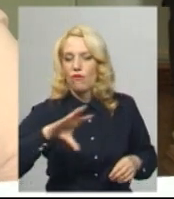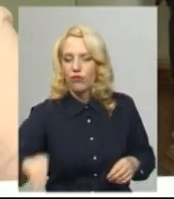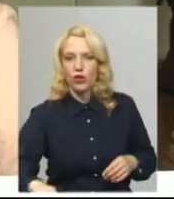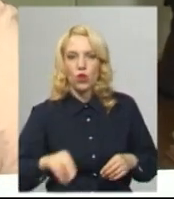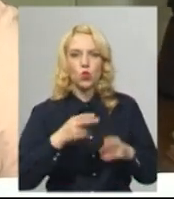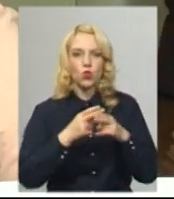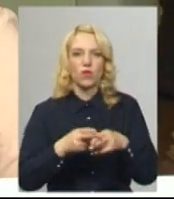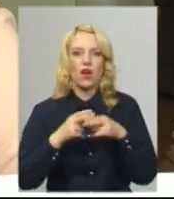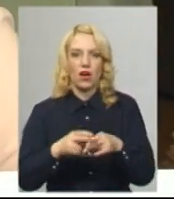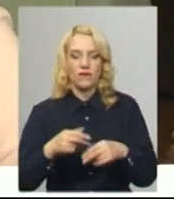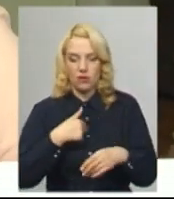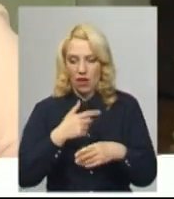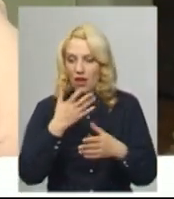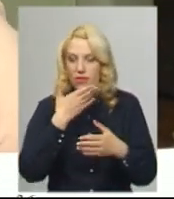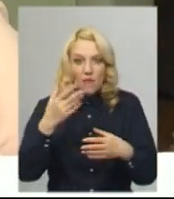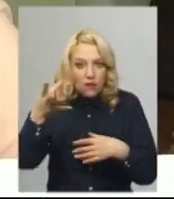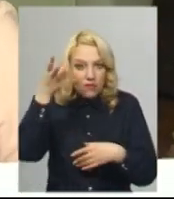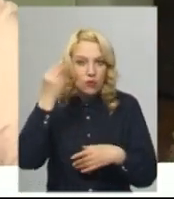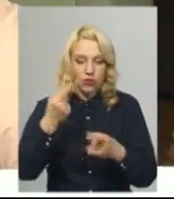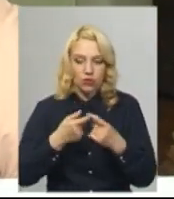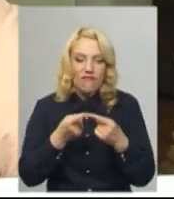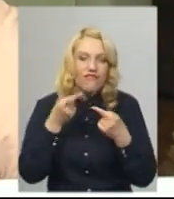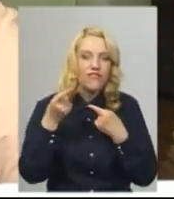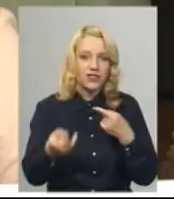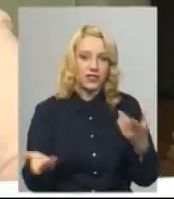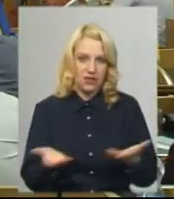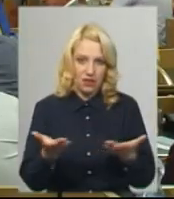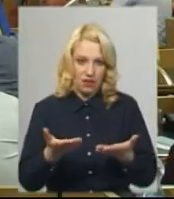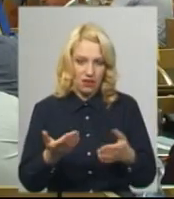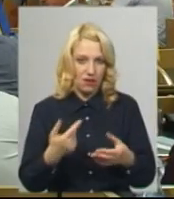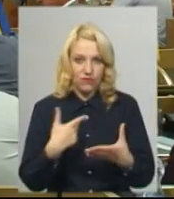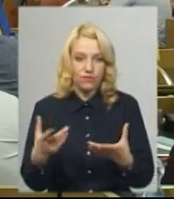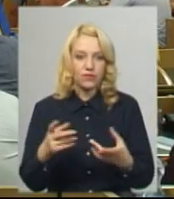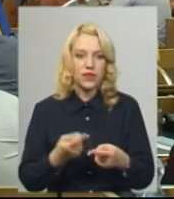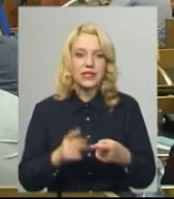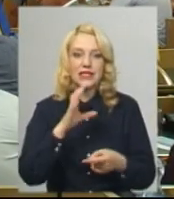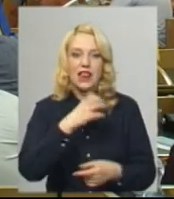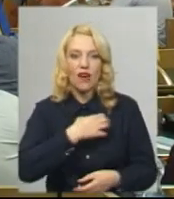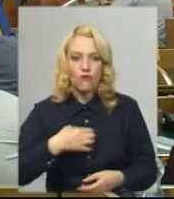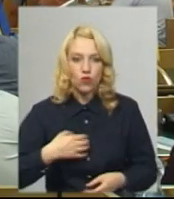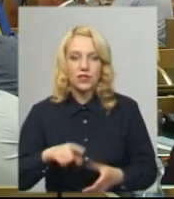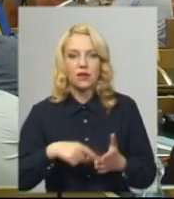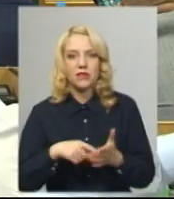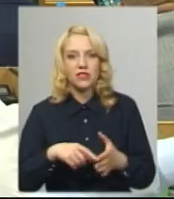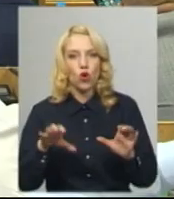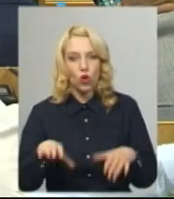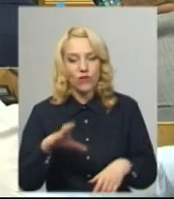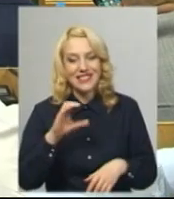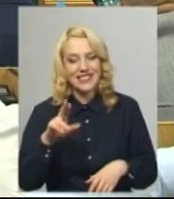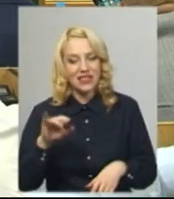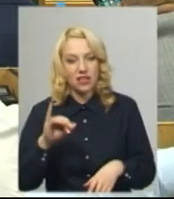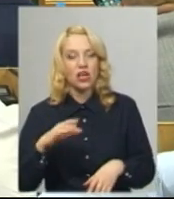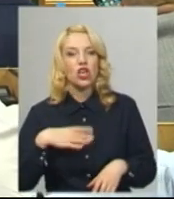розрахувавши ні відстані, ні ніяких факторів. Славутський міський голова Василь Сидур каже, чекає